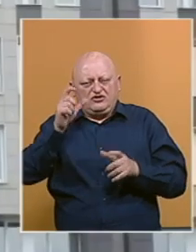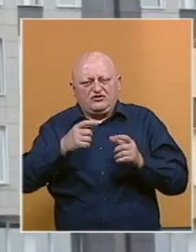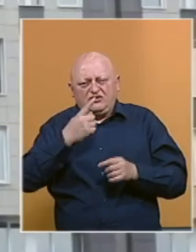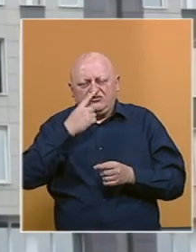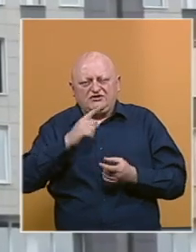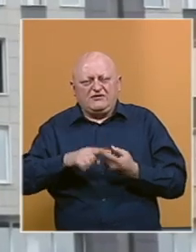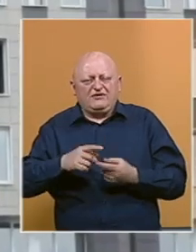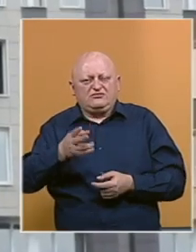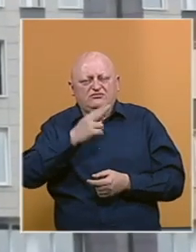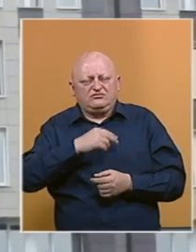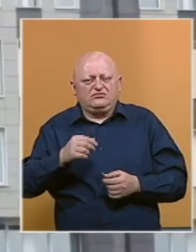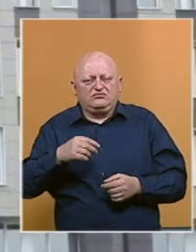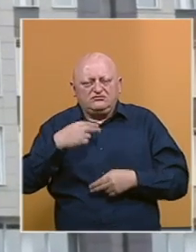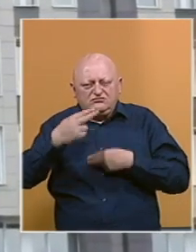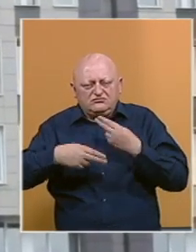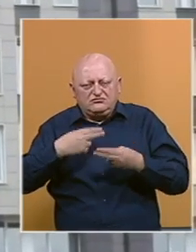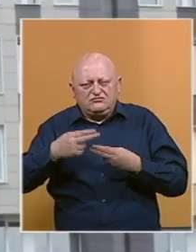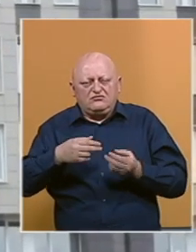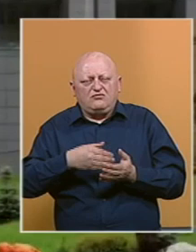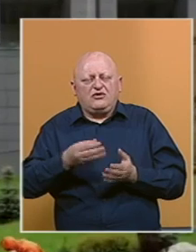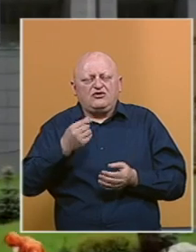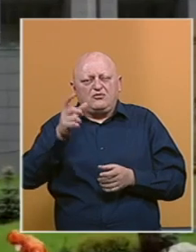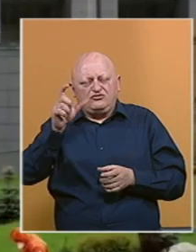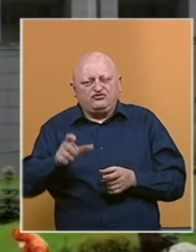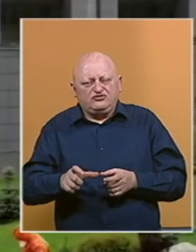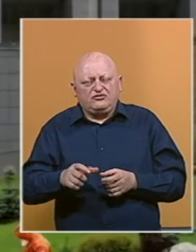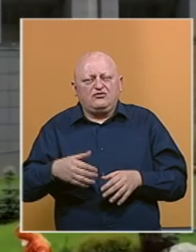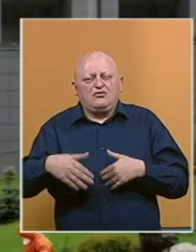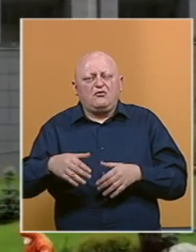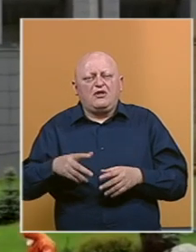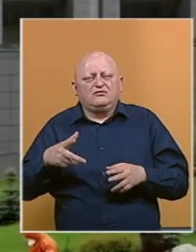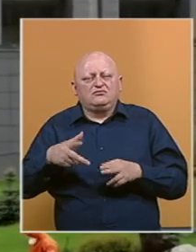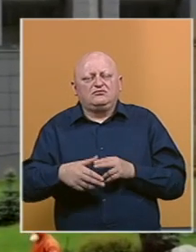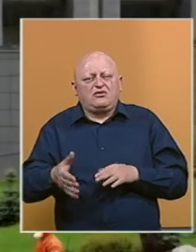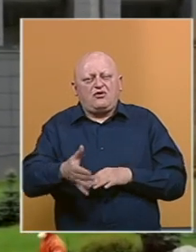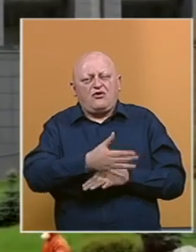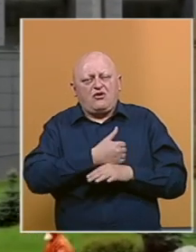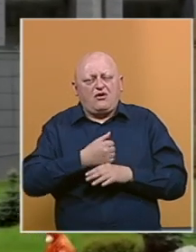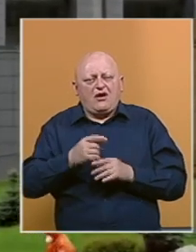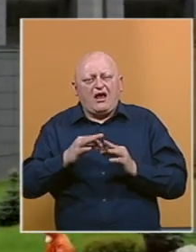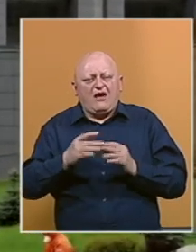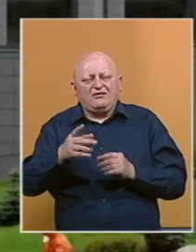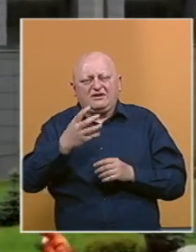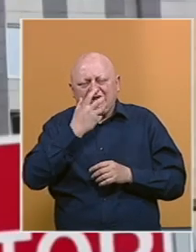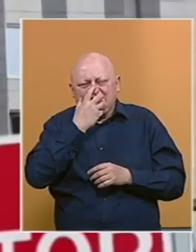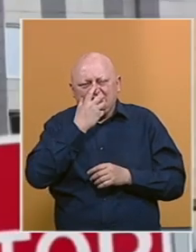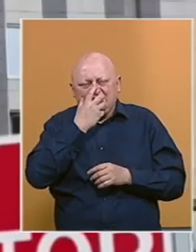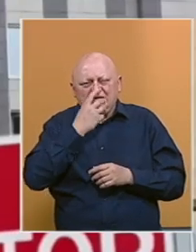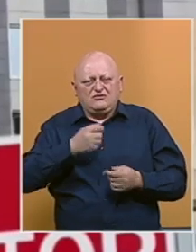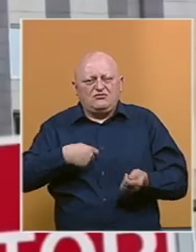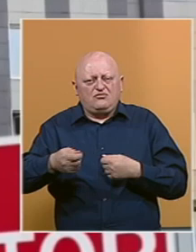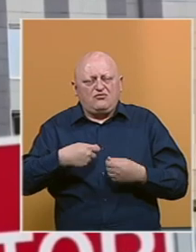Ruska federalna služba za nadzor prava potrošača i dobrobit čovjeka u maju je suspendovalo korišćenje Aventa M respiratora,